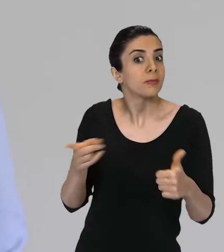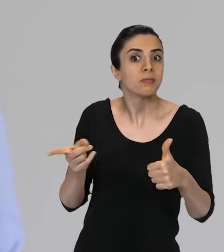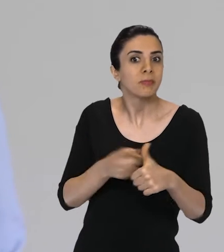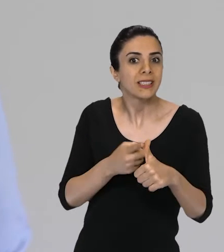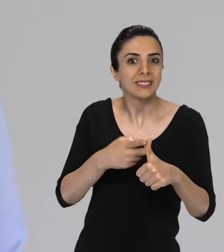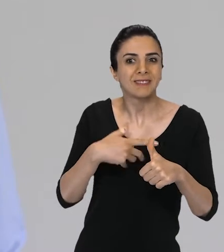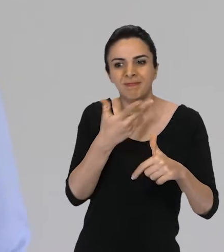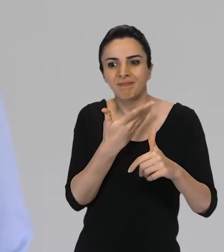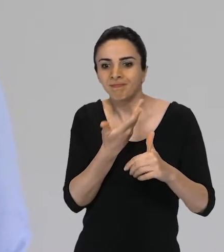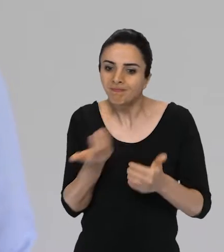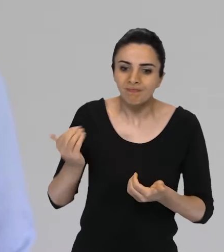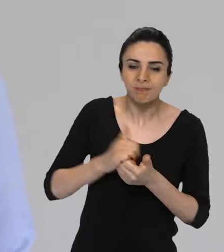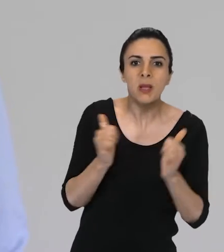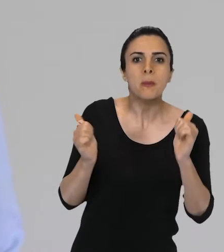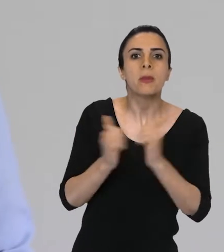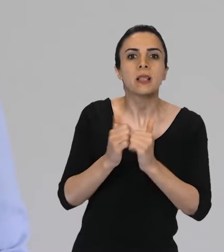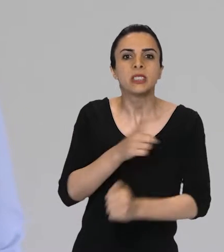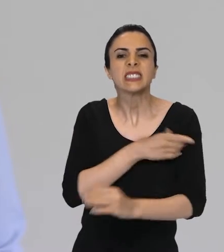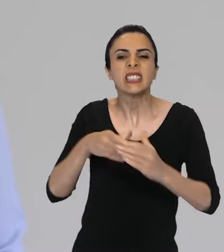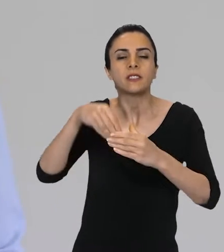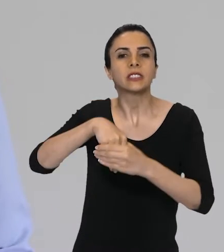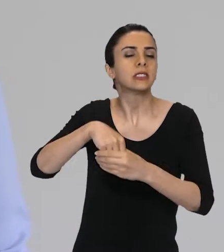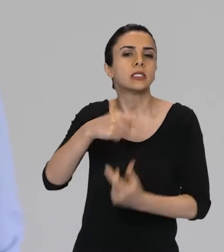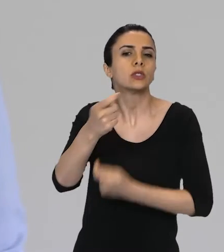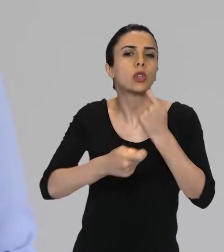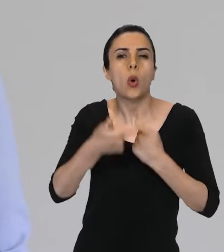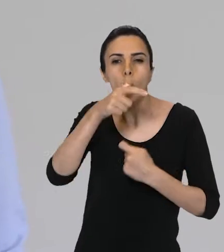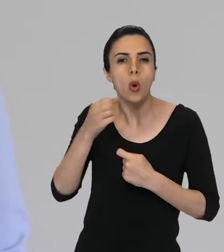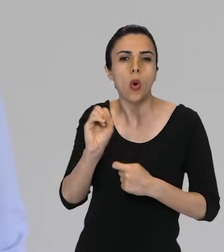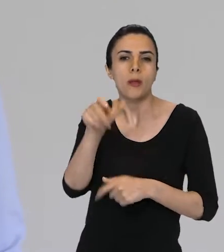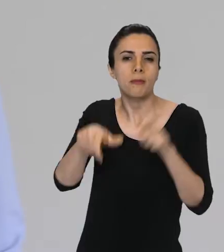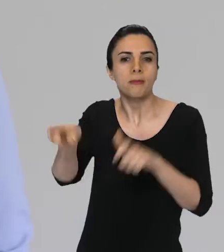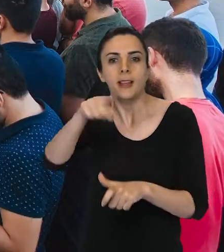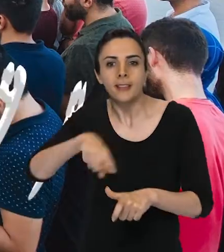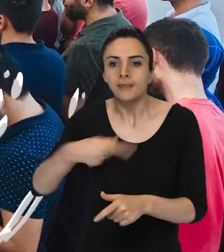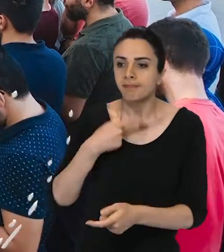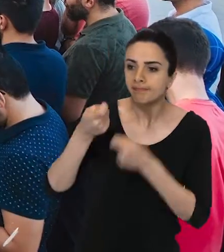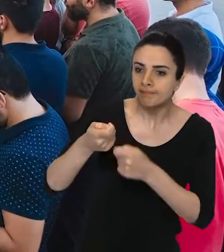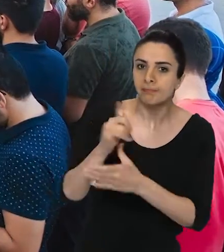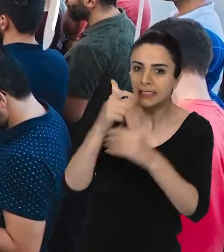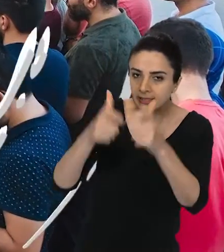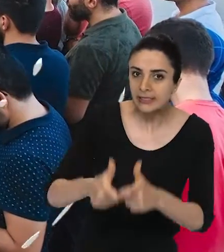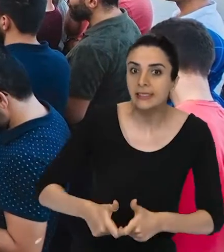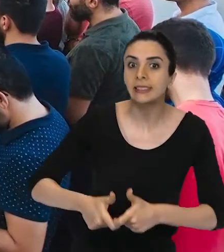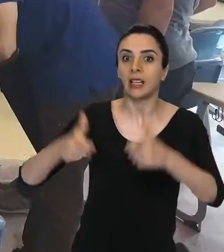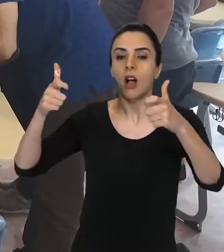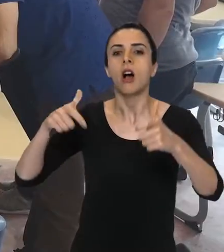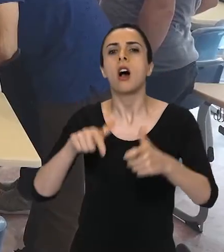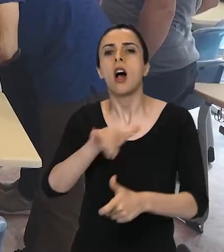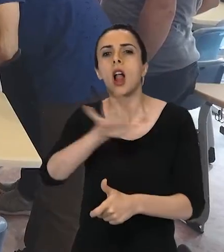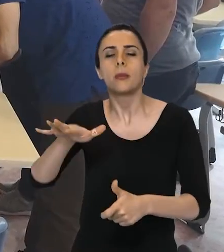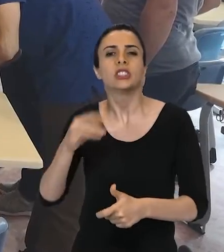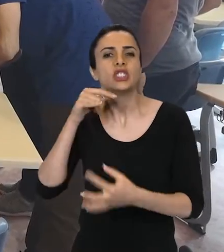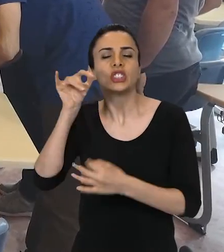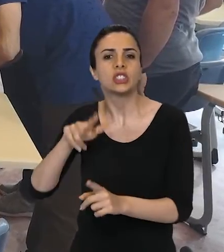Birleştirilmiş sınıflarda görev yapan köy öğretmenlerinin Mesleki Kapasitelerini Geliştirme Eğitici Eğitimi Kursu. Kursa katılan 55 farklıydan